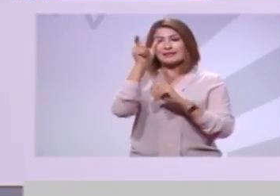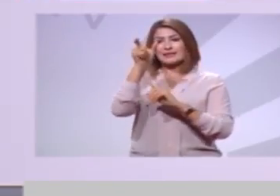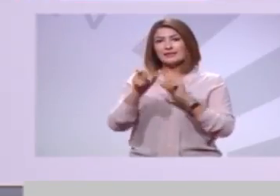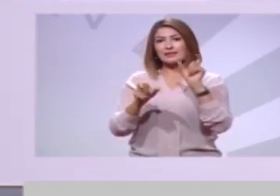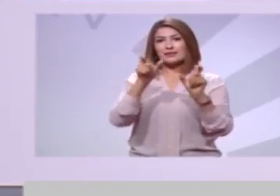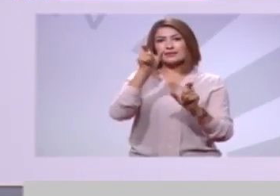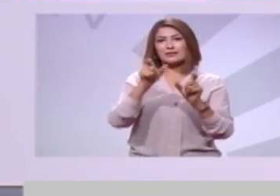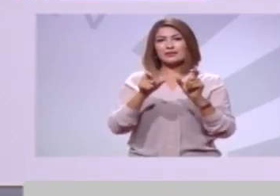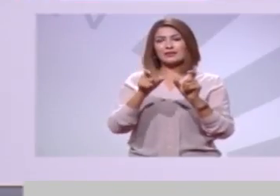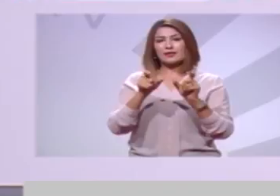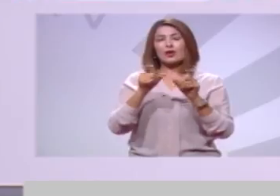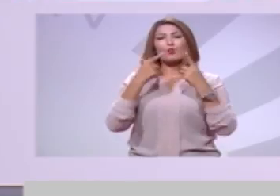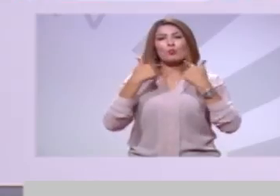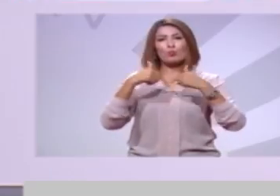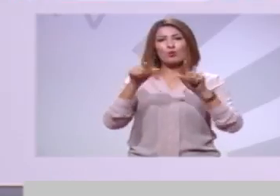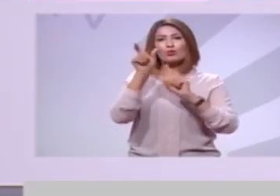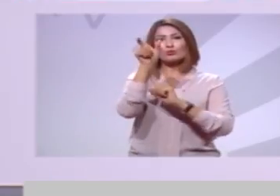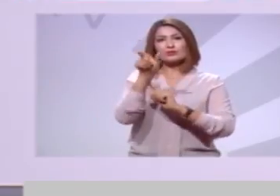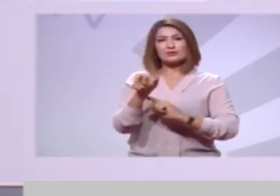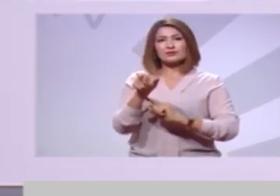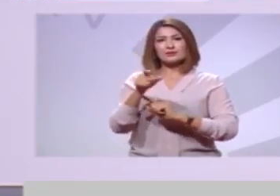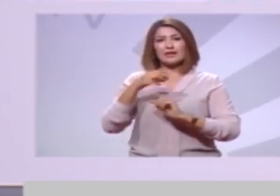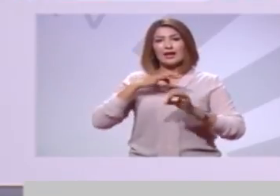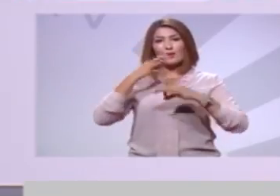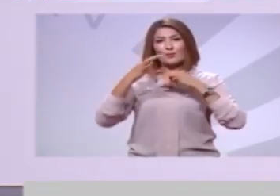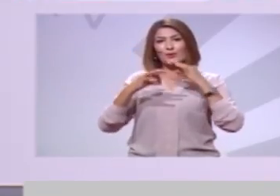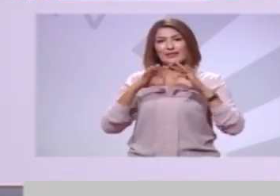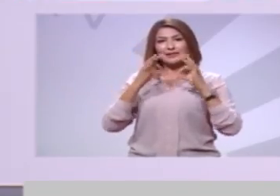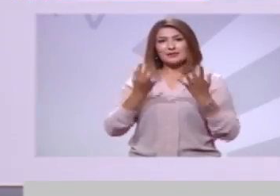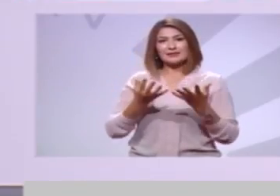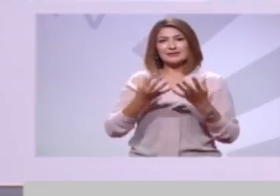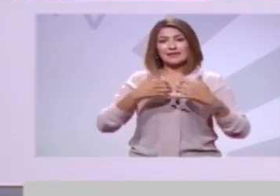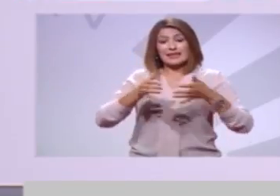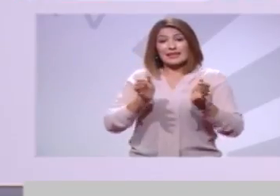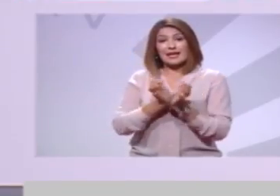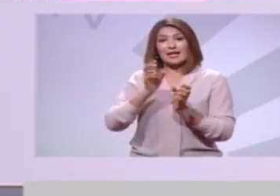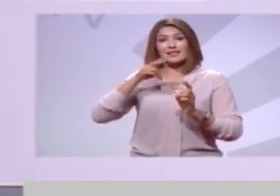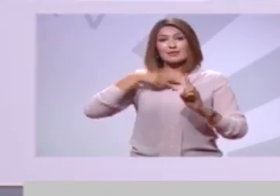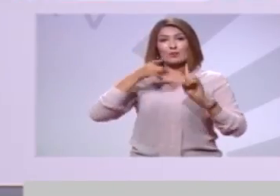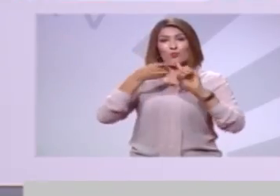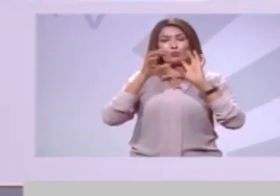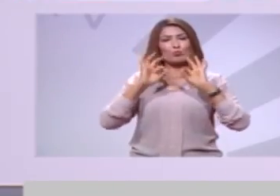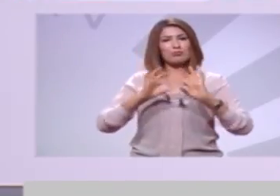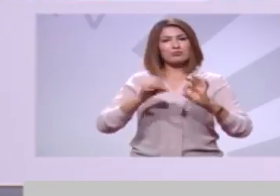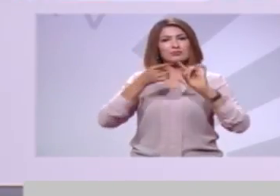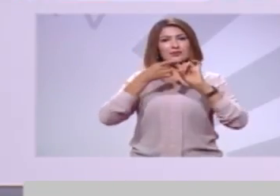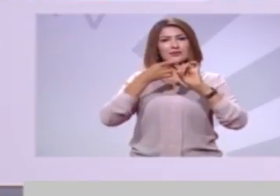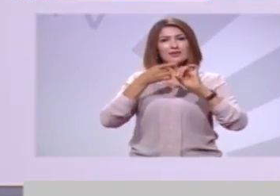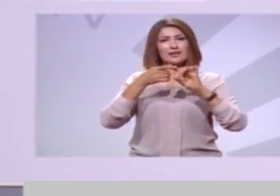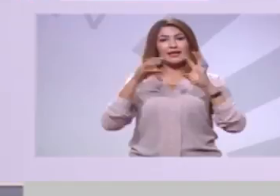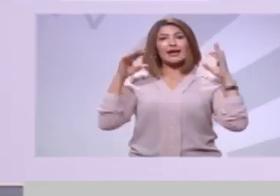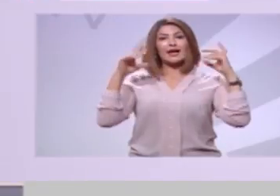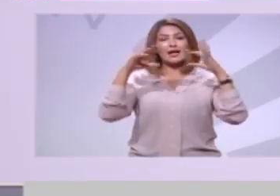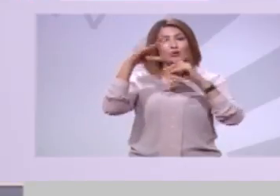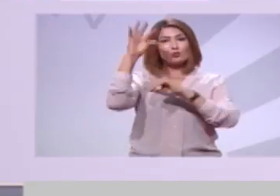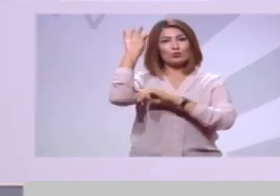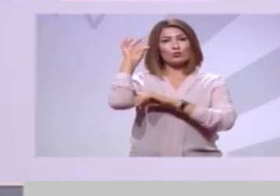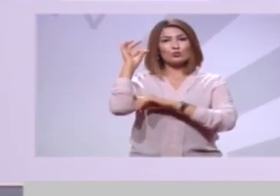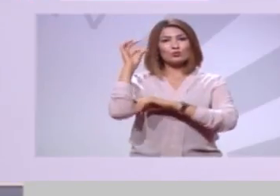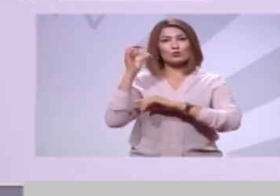مباشرة لذلك يقر حزبنا على إصلاح هذه